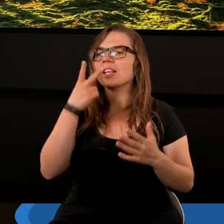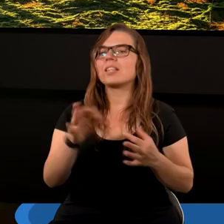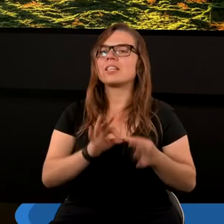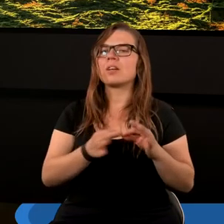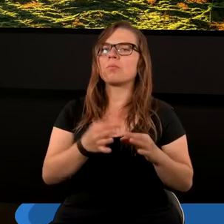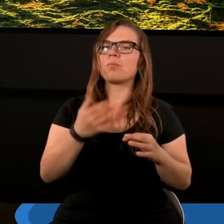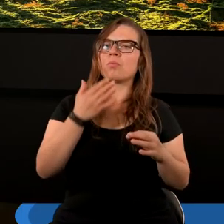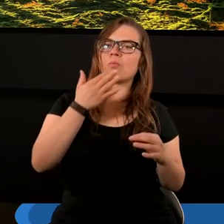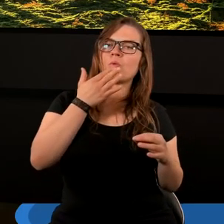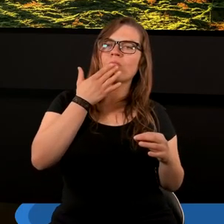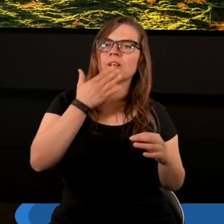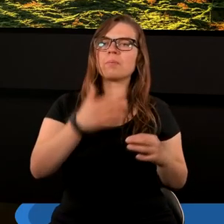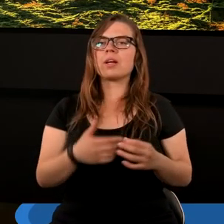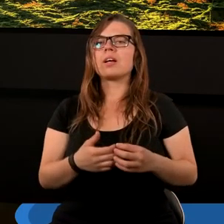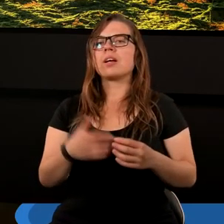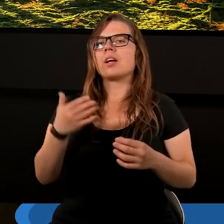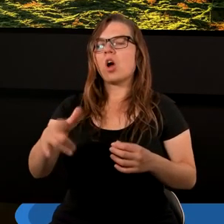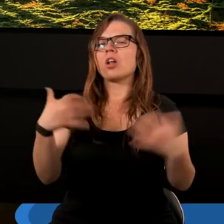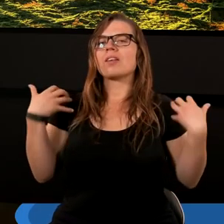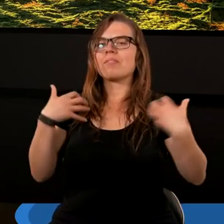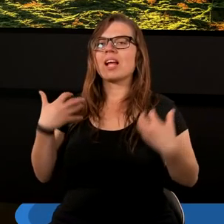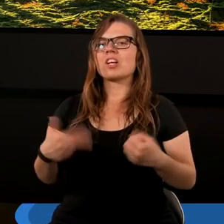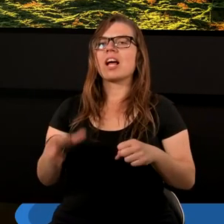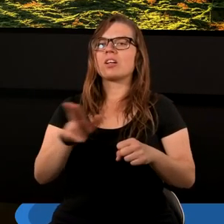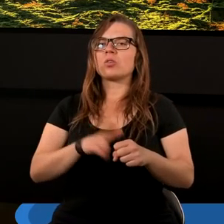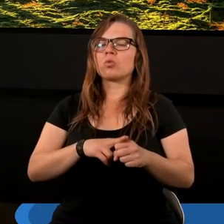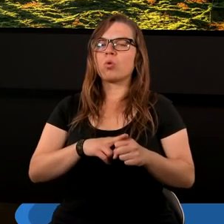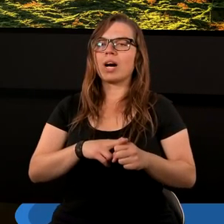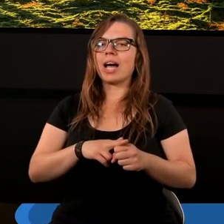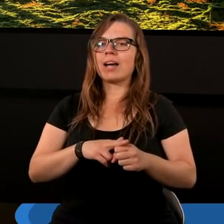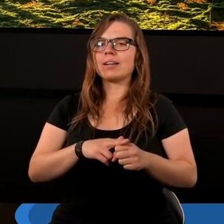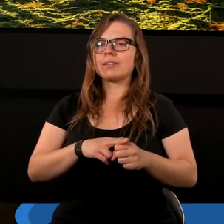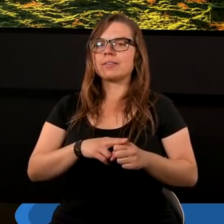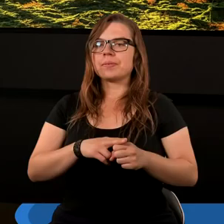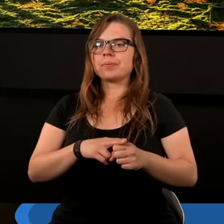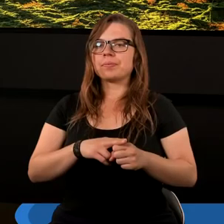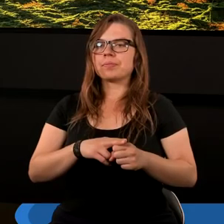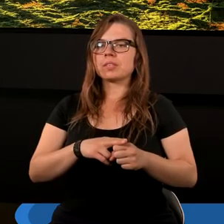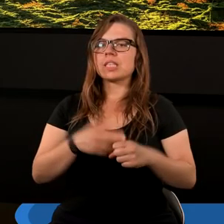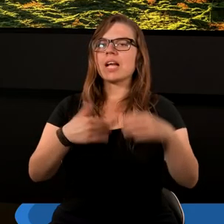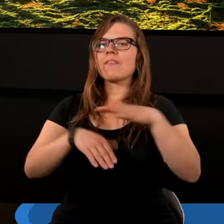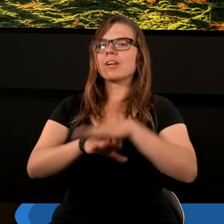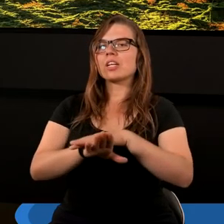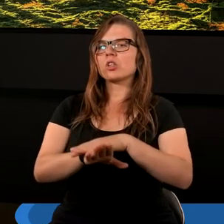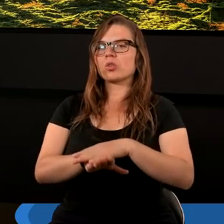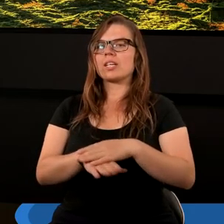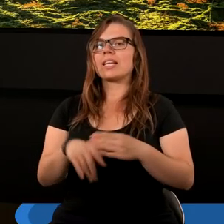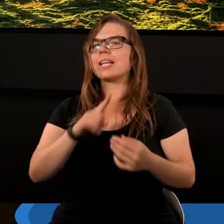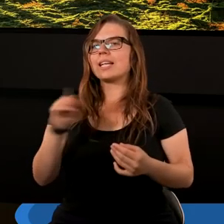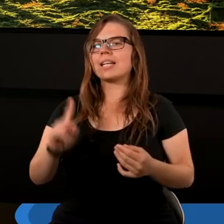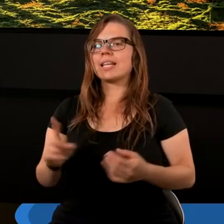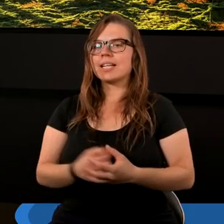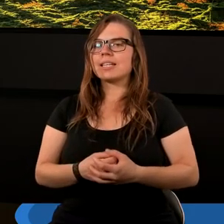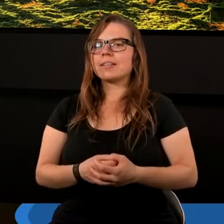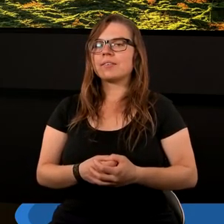mówimy o tym zwierzęciu, które wyszło z